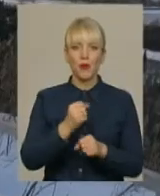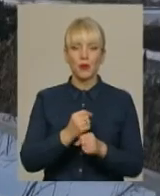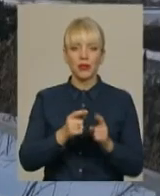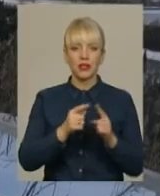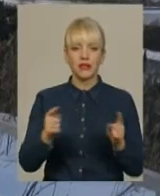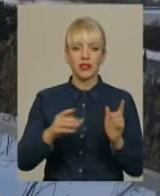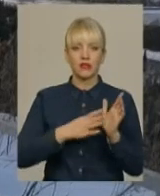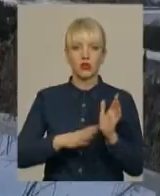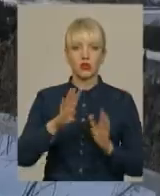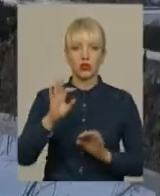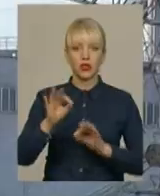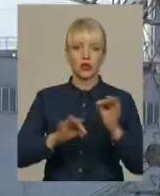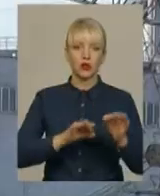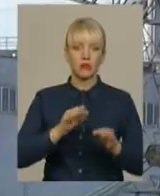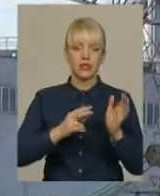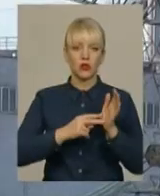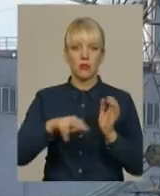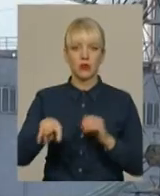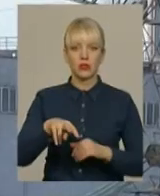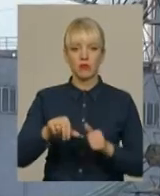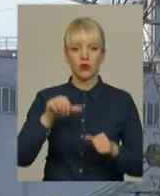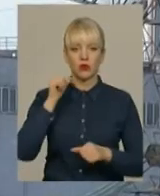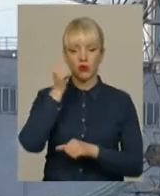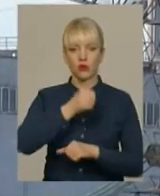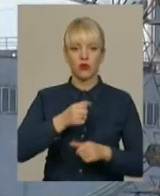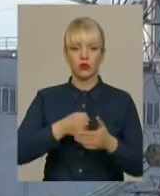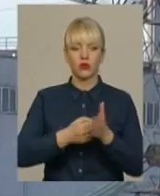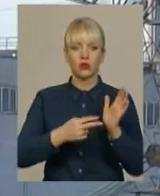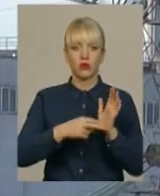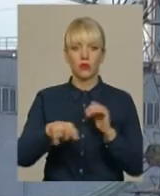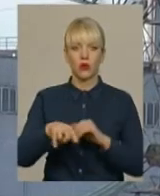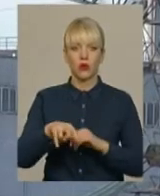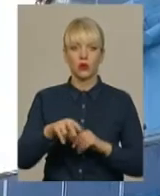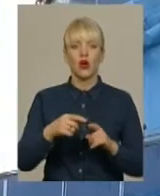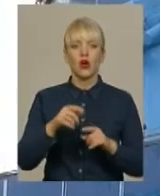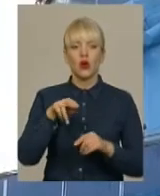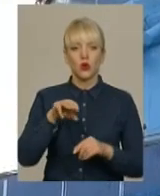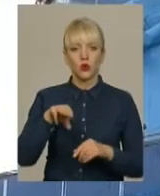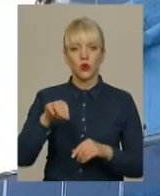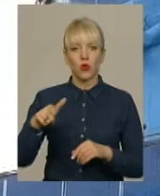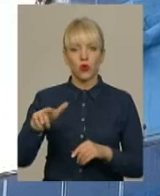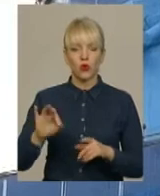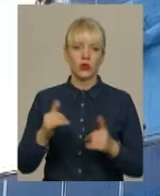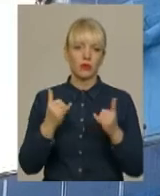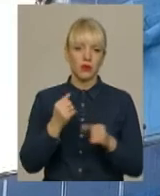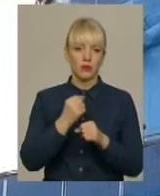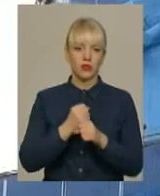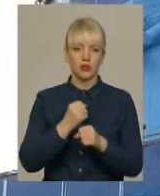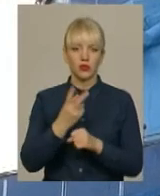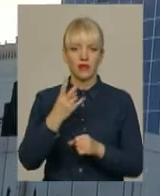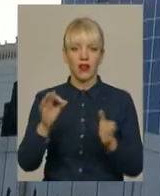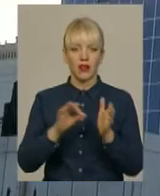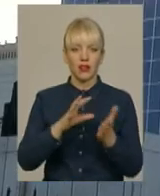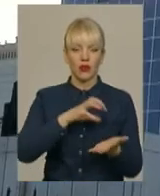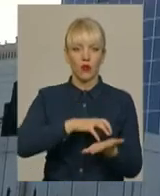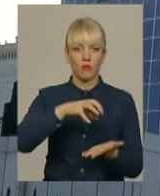93 доби з 7 листопада минулого року до 7 лютого. Нині на Хмельницькій Атомній працюють обидва енергоблоки.